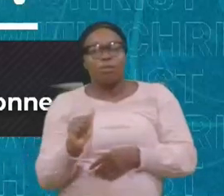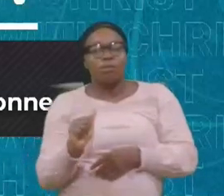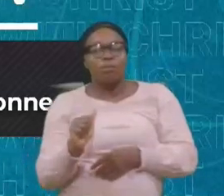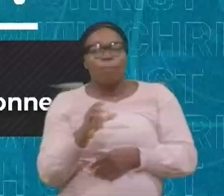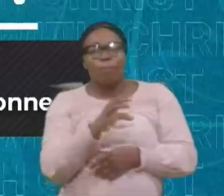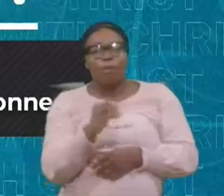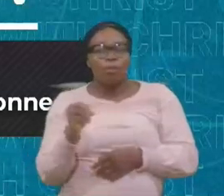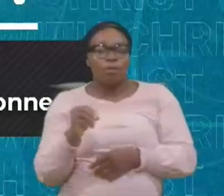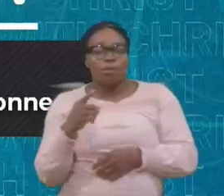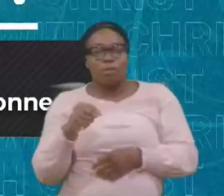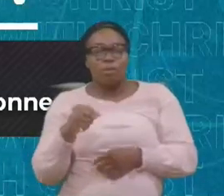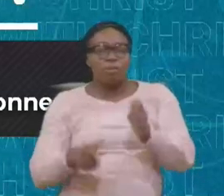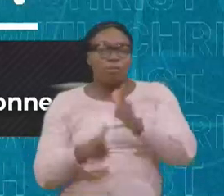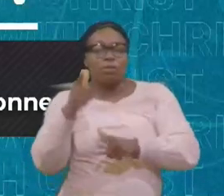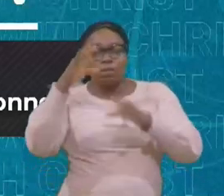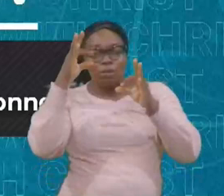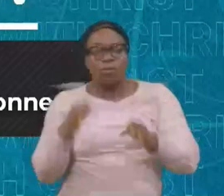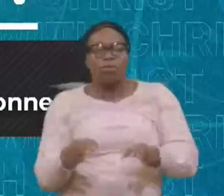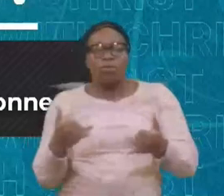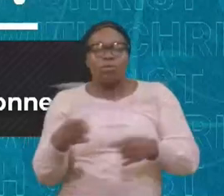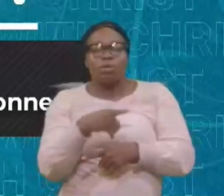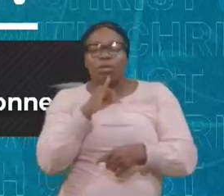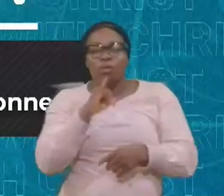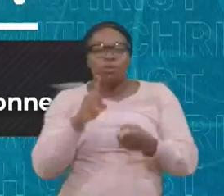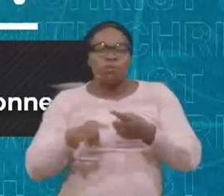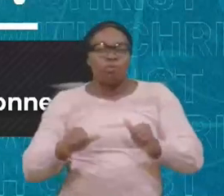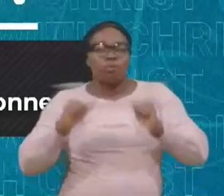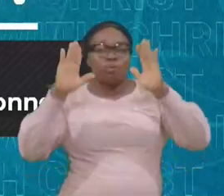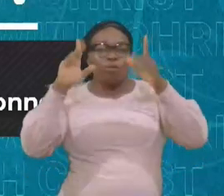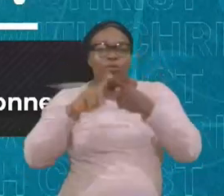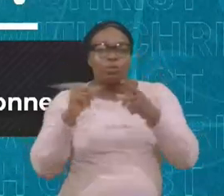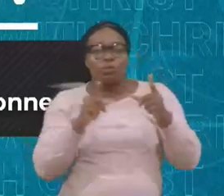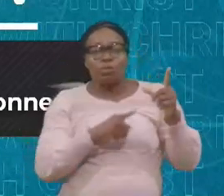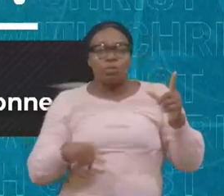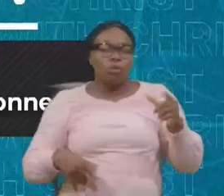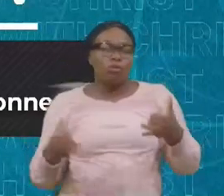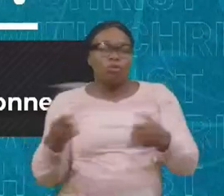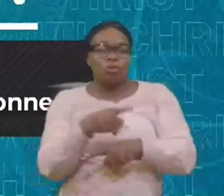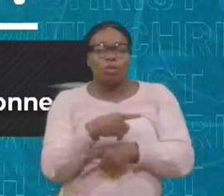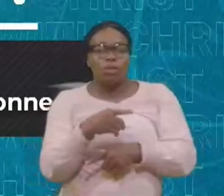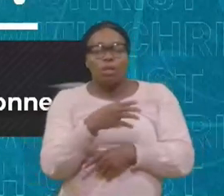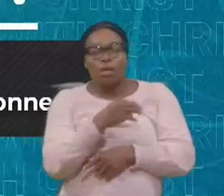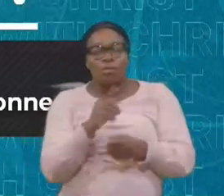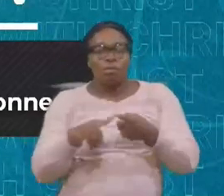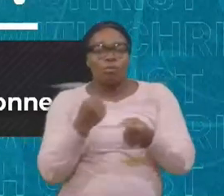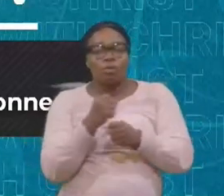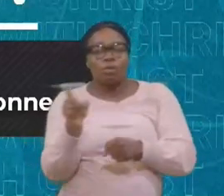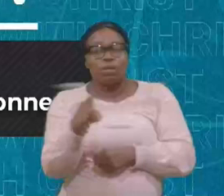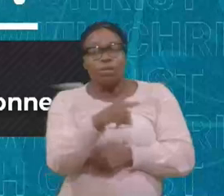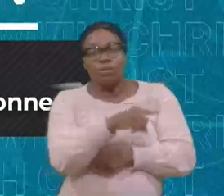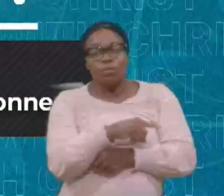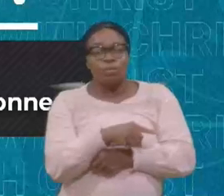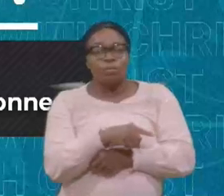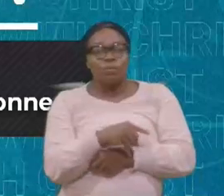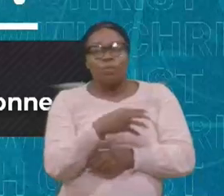Vous qui avez levé la main, C'est la plus grande décision, Que vous avez pu prendre, Dieu a été gracieux, Envers vous, En vous sauvant, Vous devez être